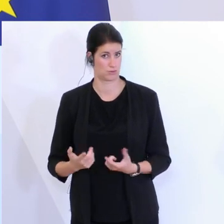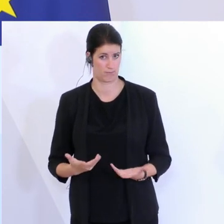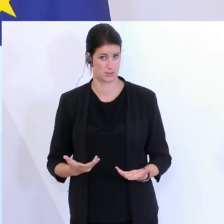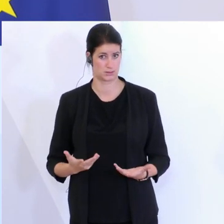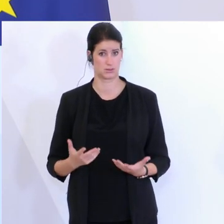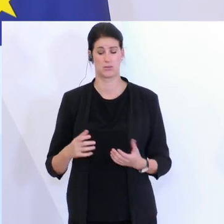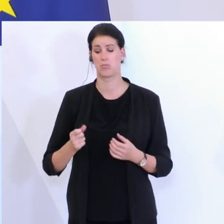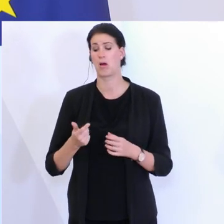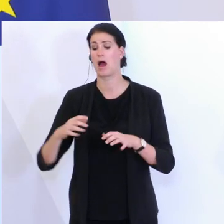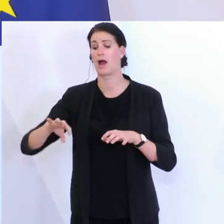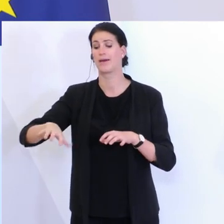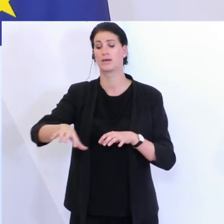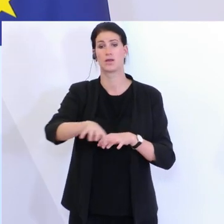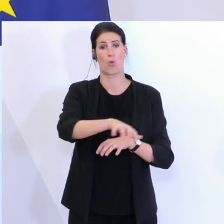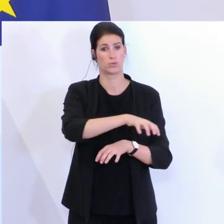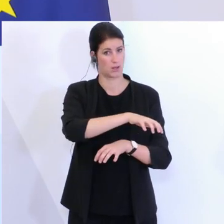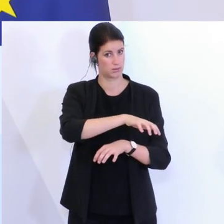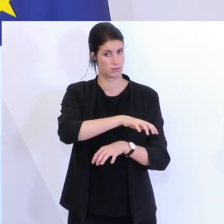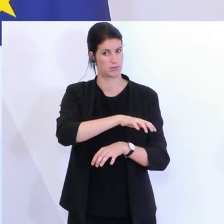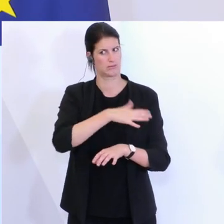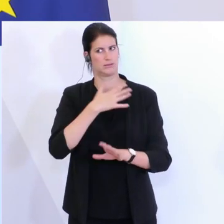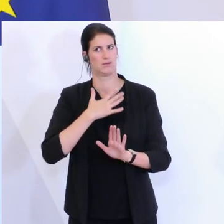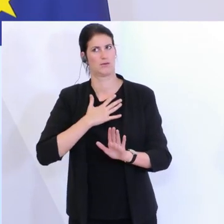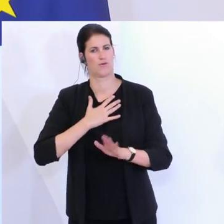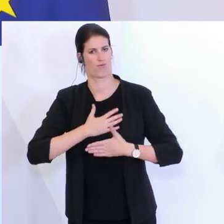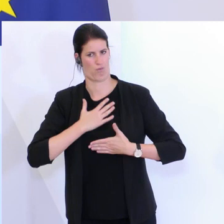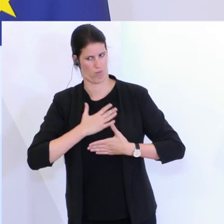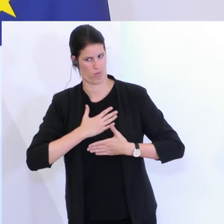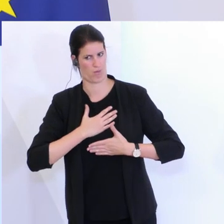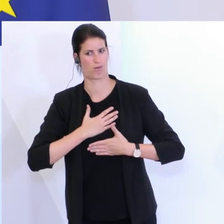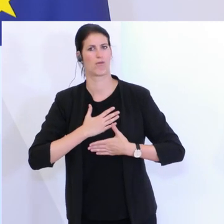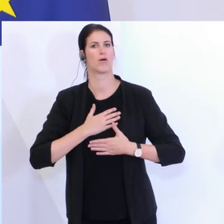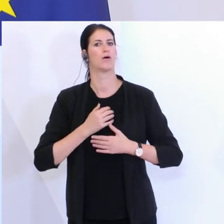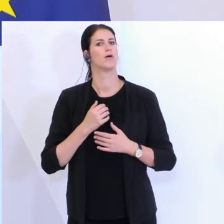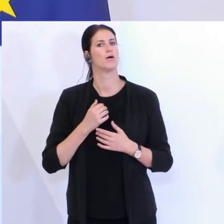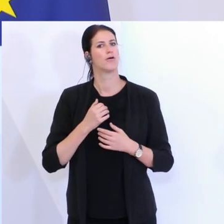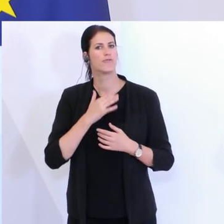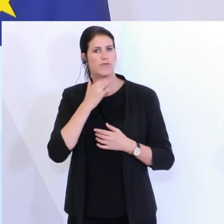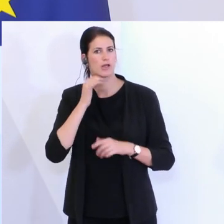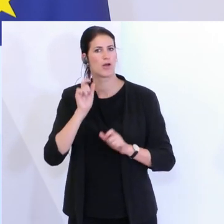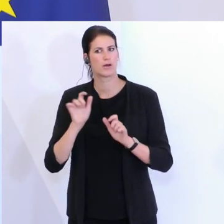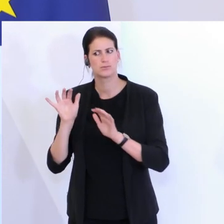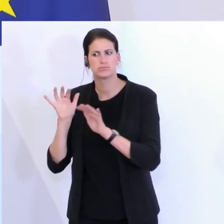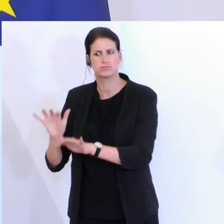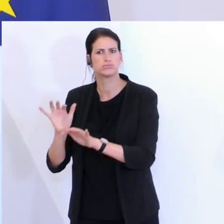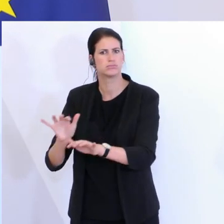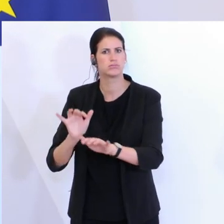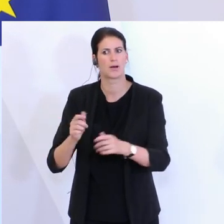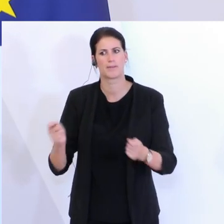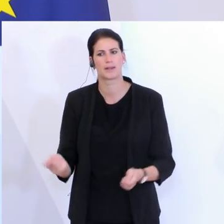extrem dankenswerterweise extrem gute Nachfrage, hohe Nachfrage hatten, wo die Betriebe teilweise